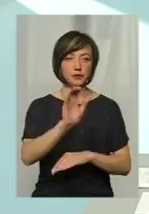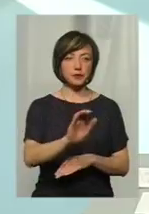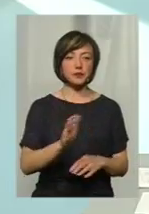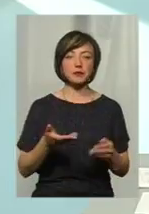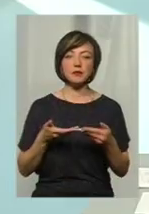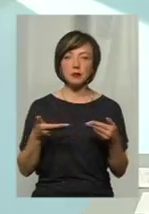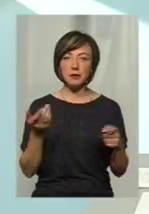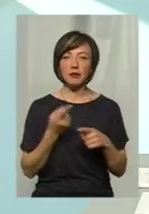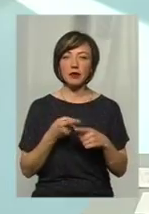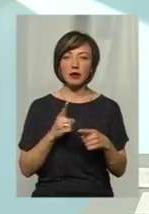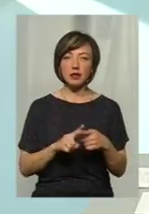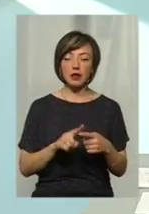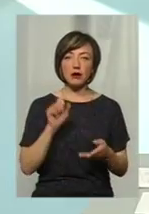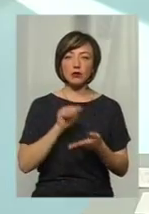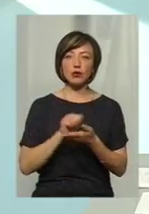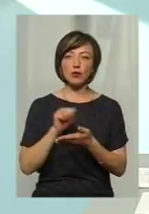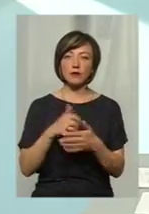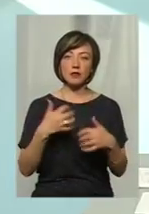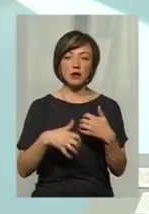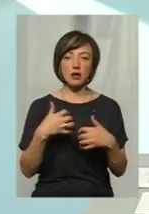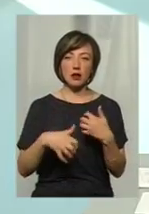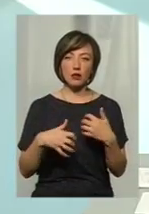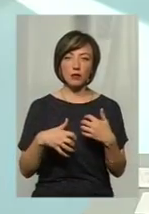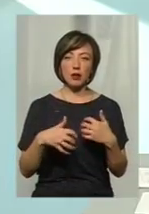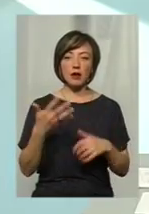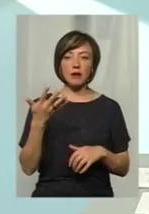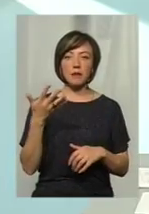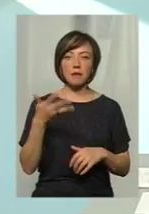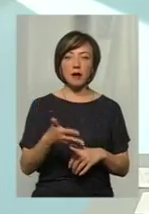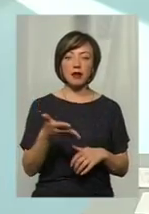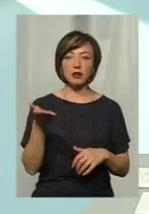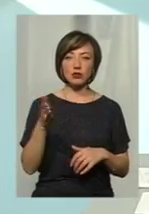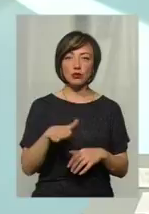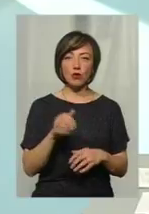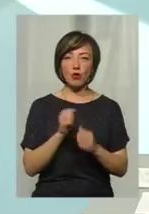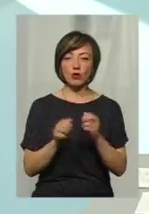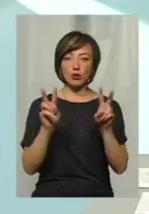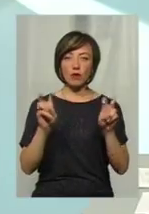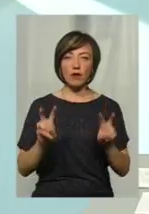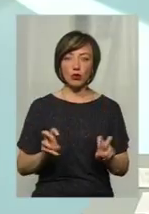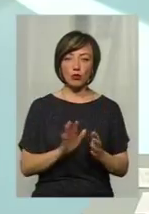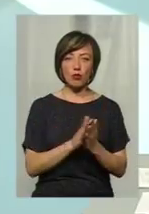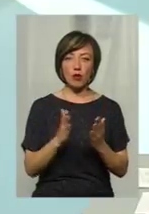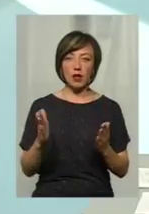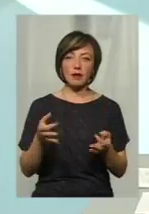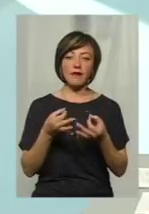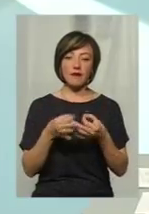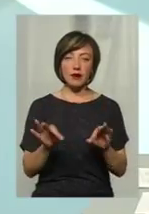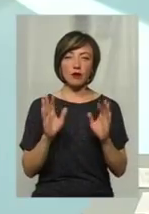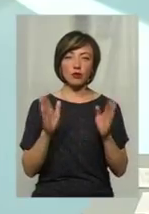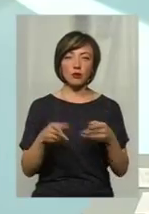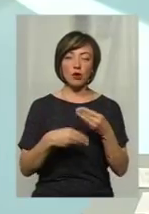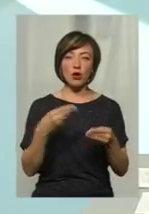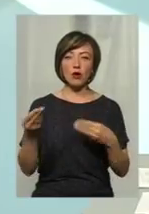Ми його розтиражуємо в середньому 5 тисяч екземплярів кожного виду буклета. І ми вільно будемо